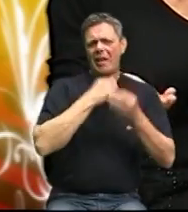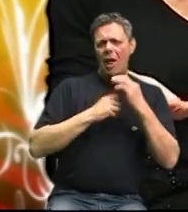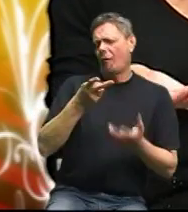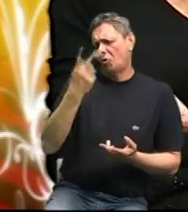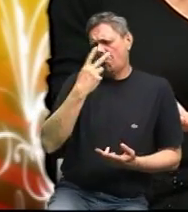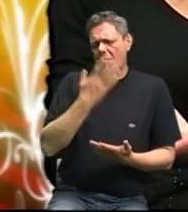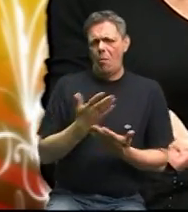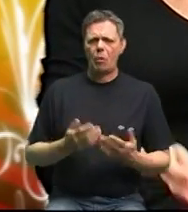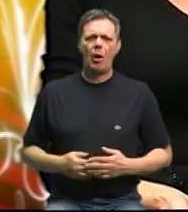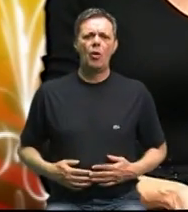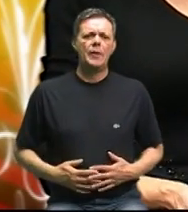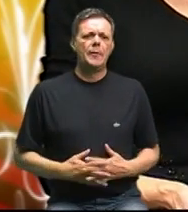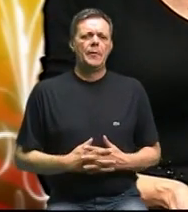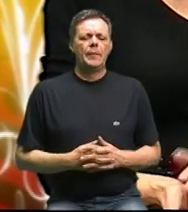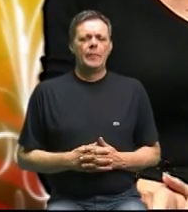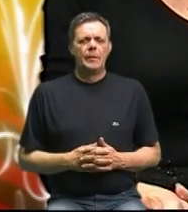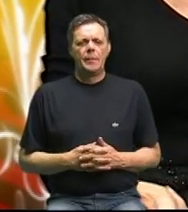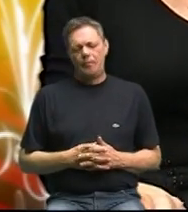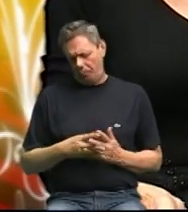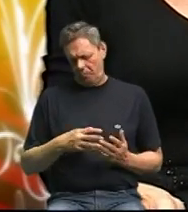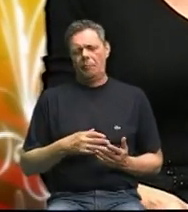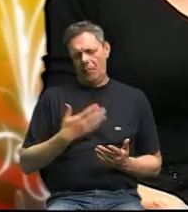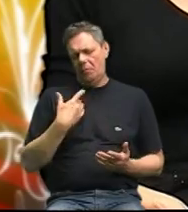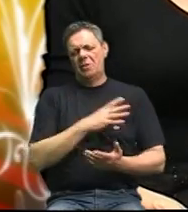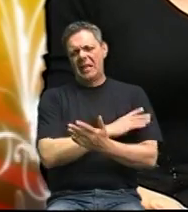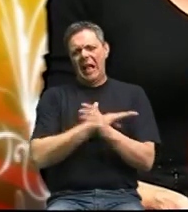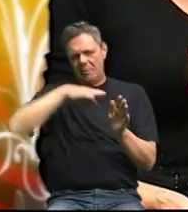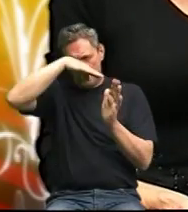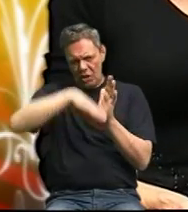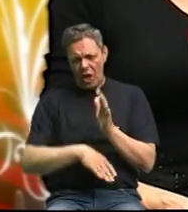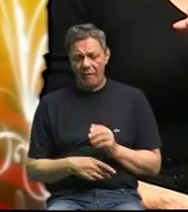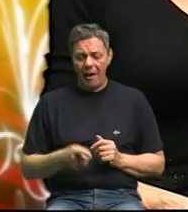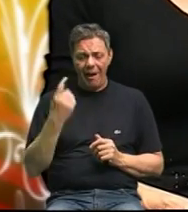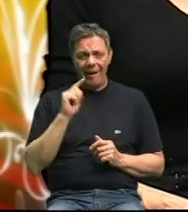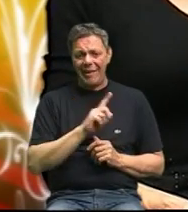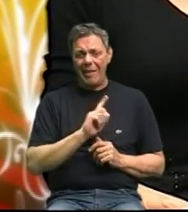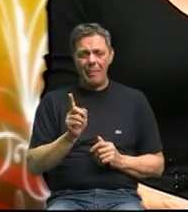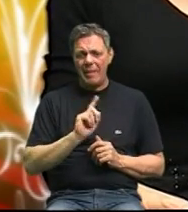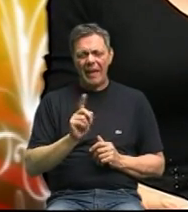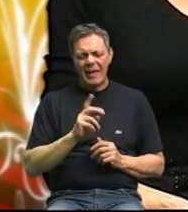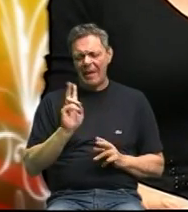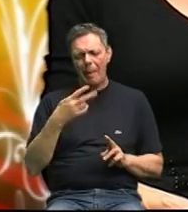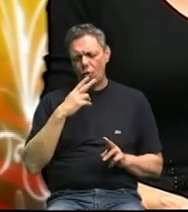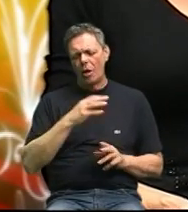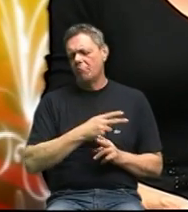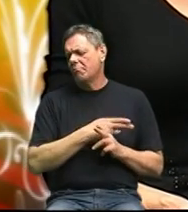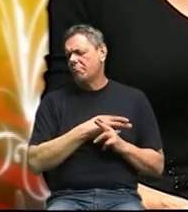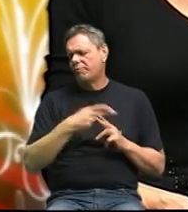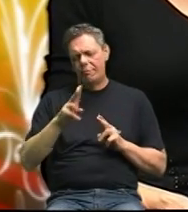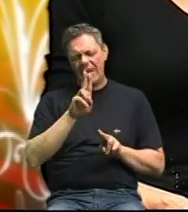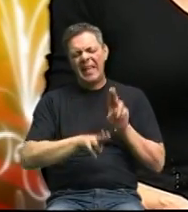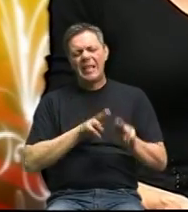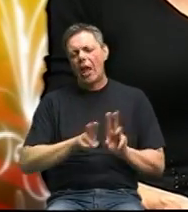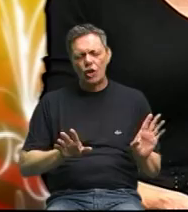normalno da se da se snižava ovaj tlak ali nikada ne izliječi se sa lijekovima